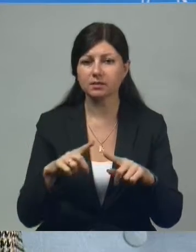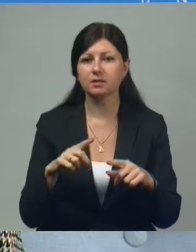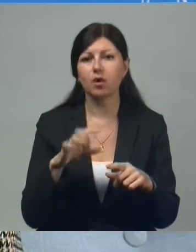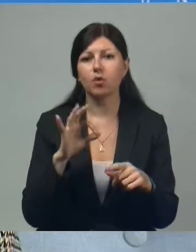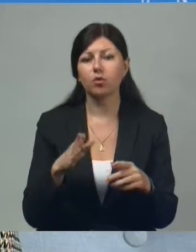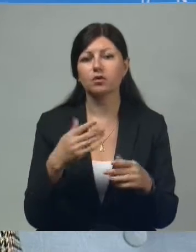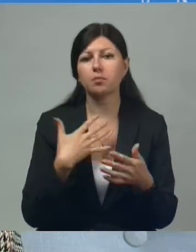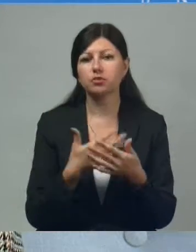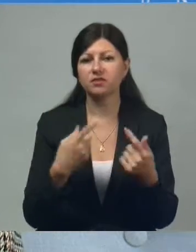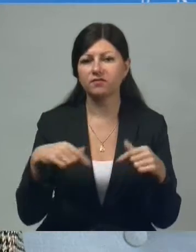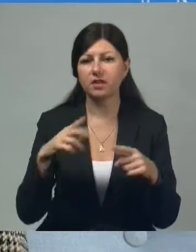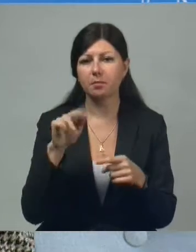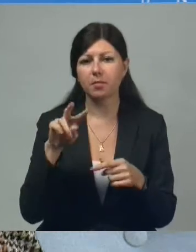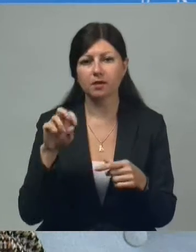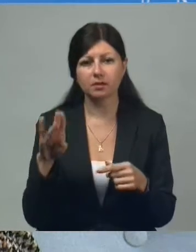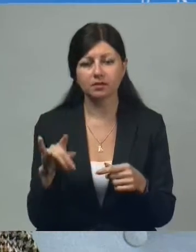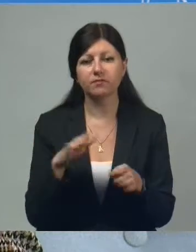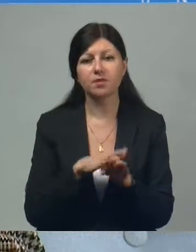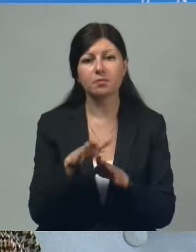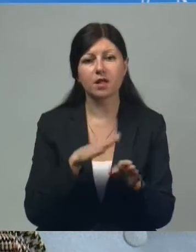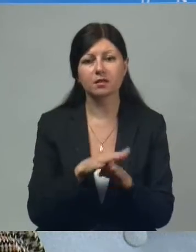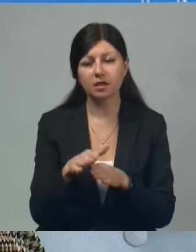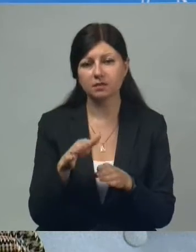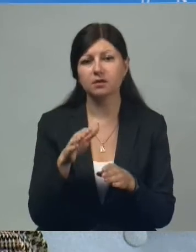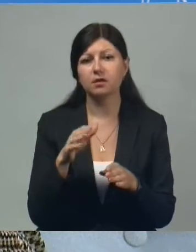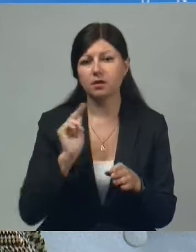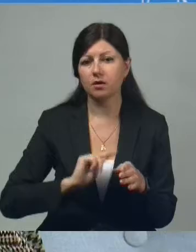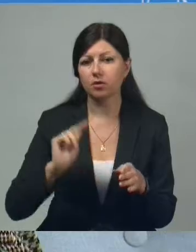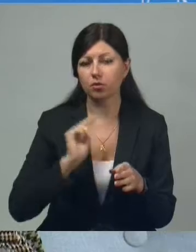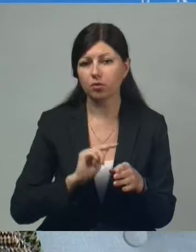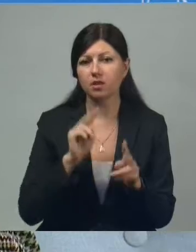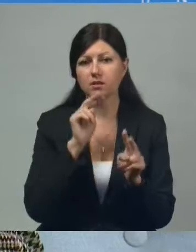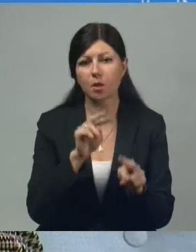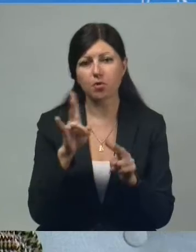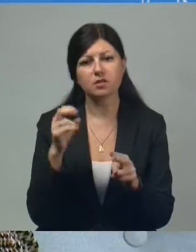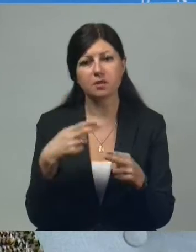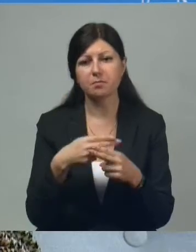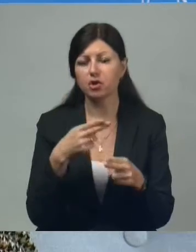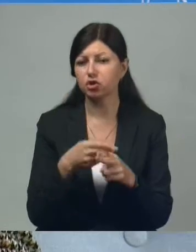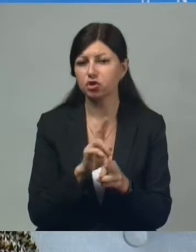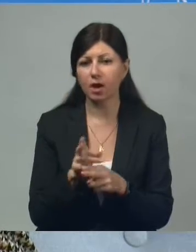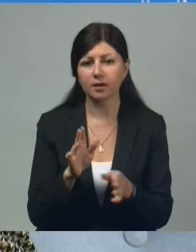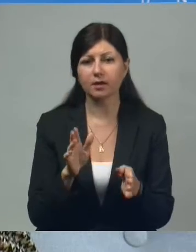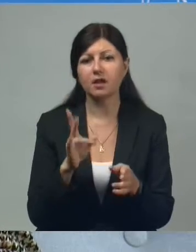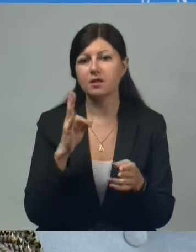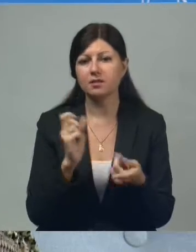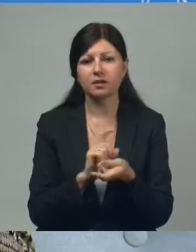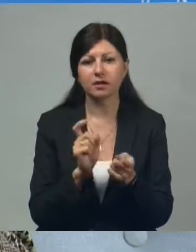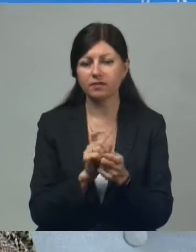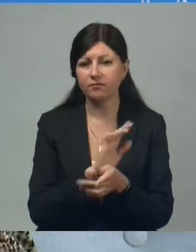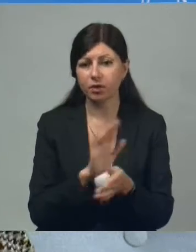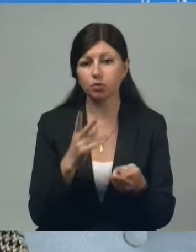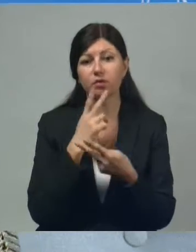от общественной палаты, выполнять роль наблюдателя, не мешая, не конфликтуя,